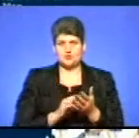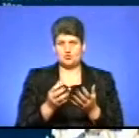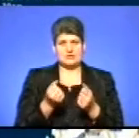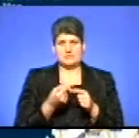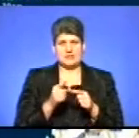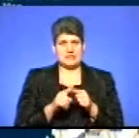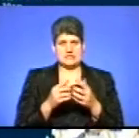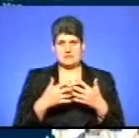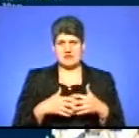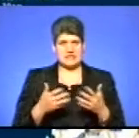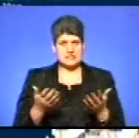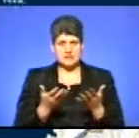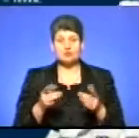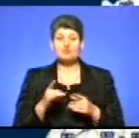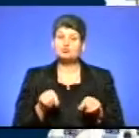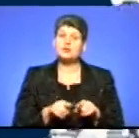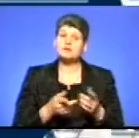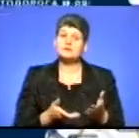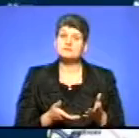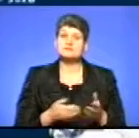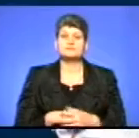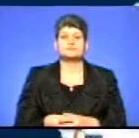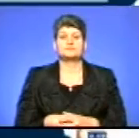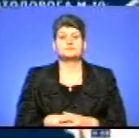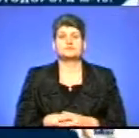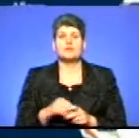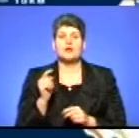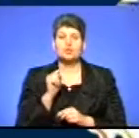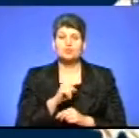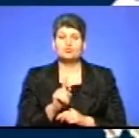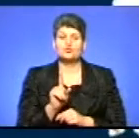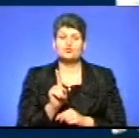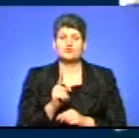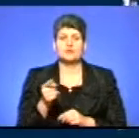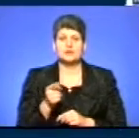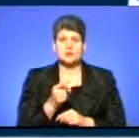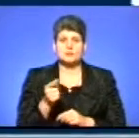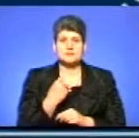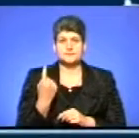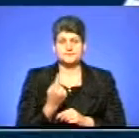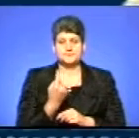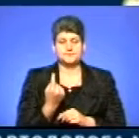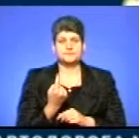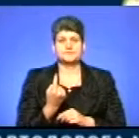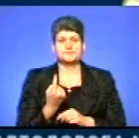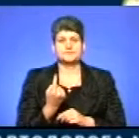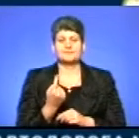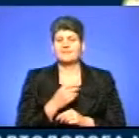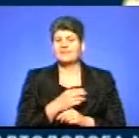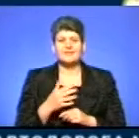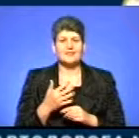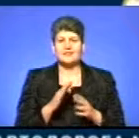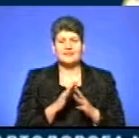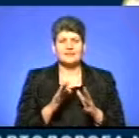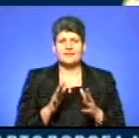такий пристрій. Чому саме так? Тому що на Тернопільщині не настільки